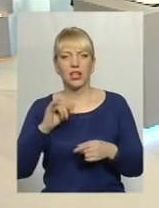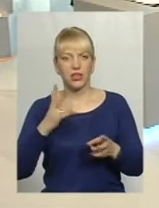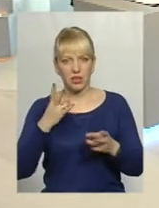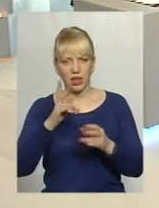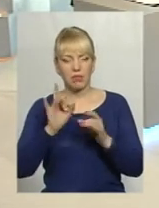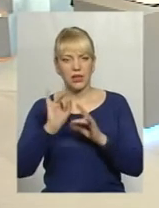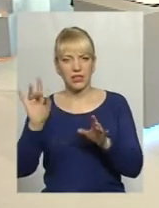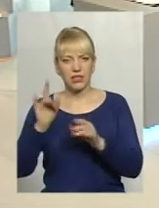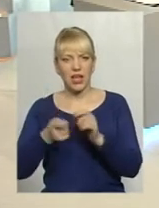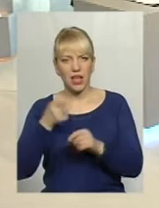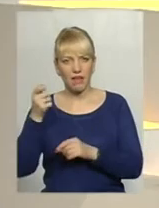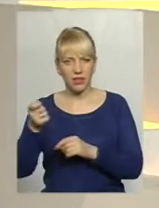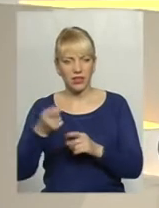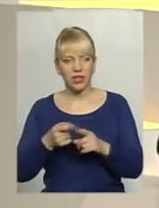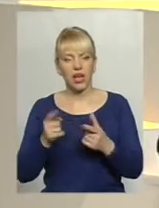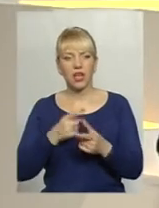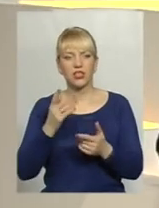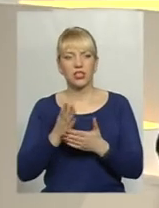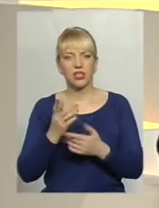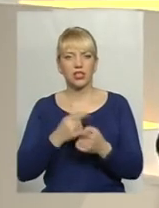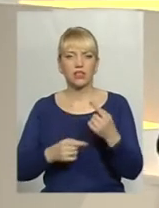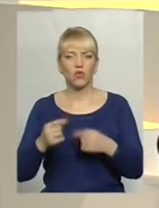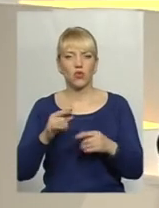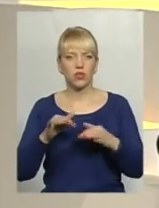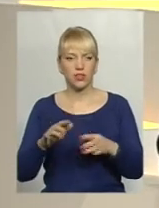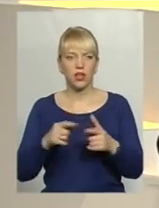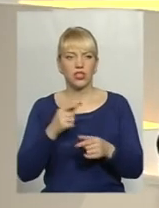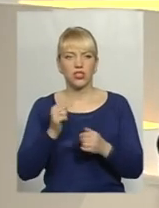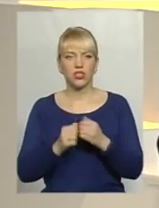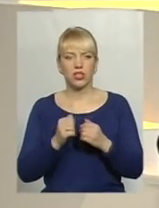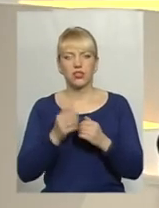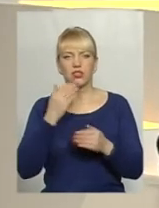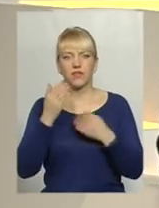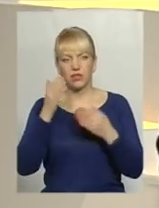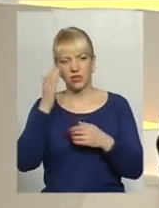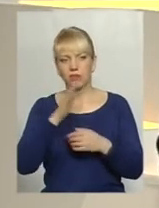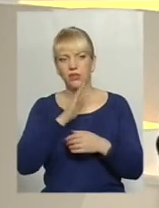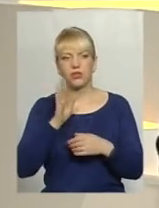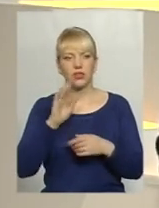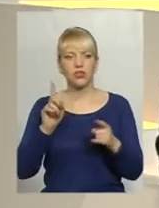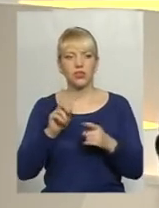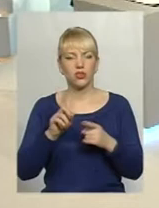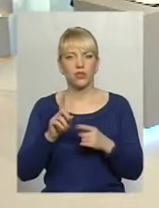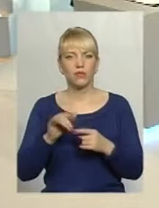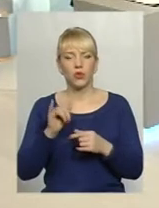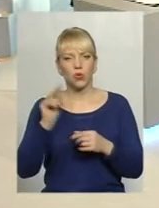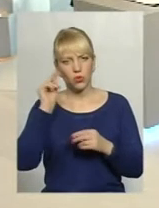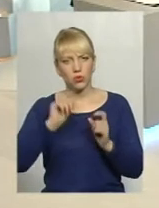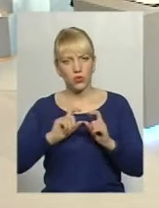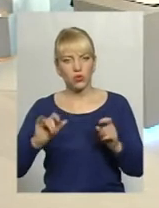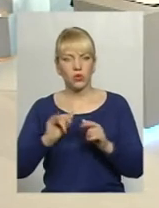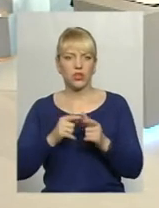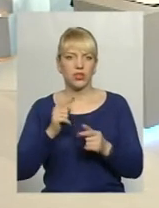якась інша ситуація. А чи є зворотня дія? Чи часто звертаються саме батьки, що у школі чи в